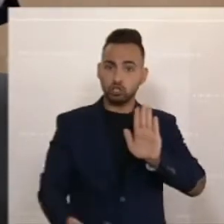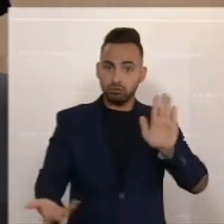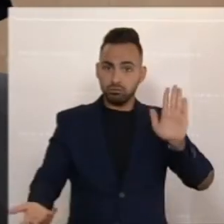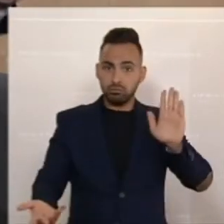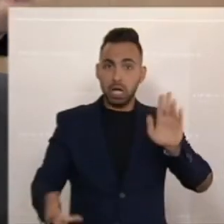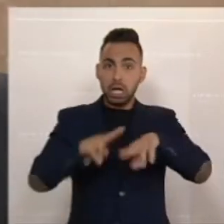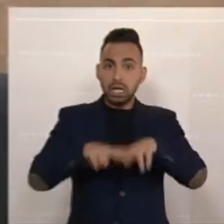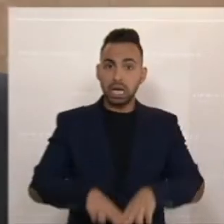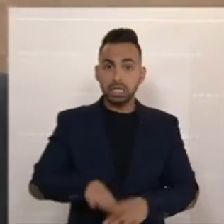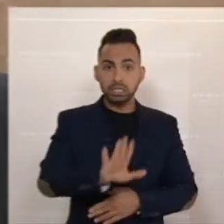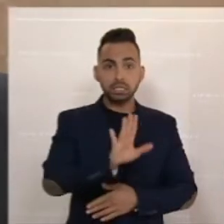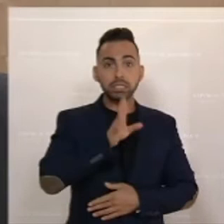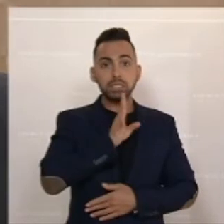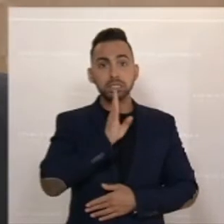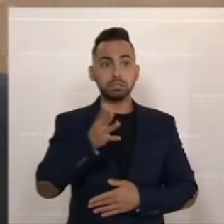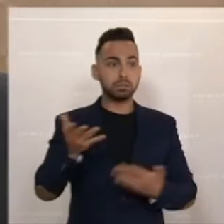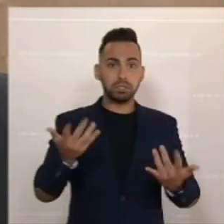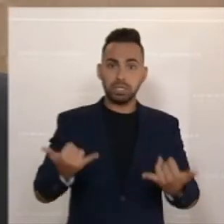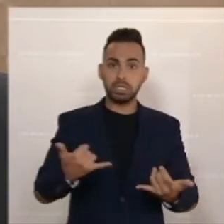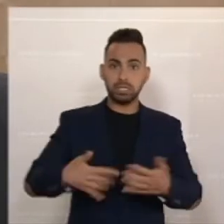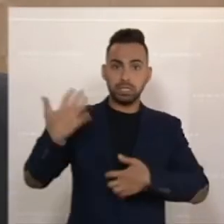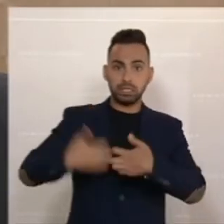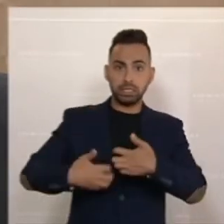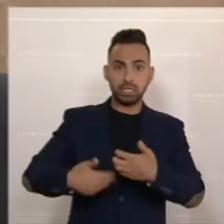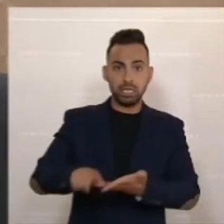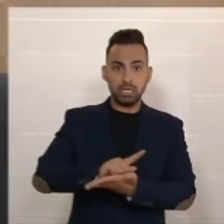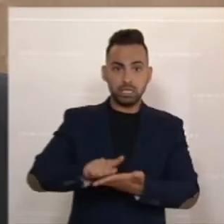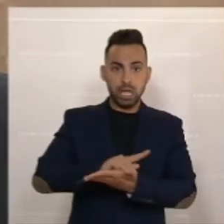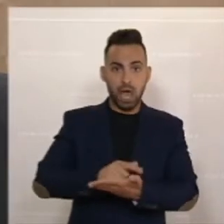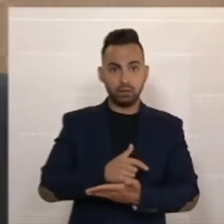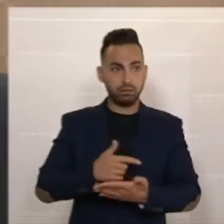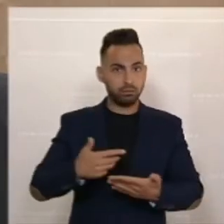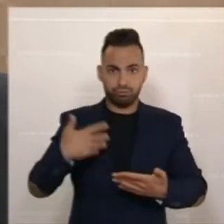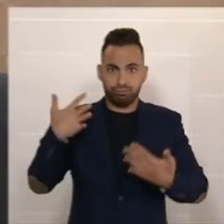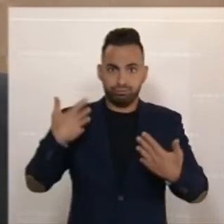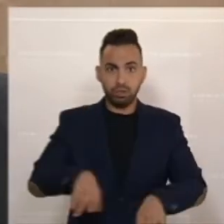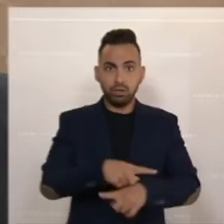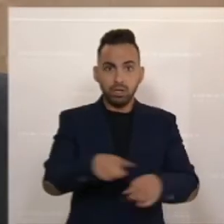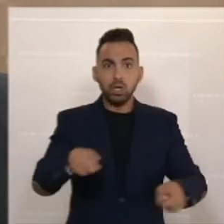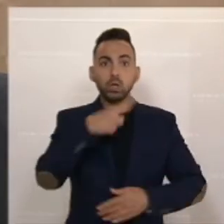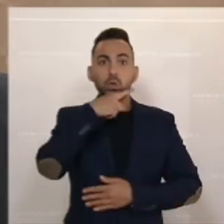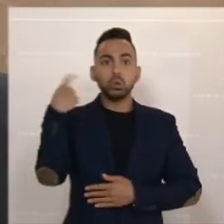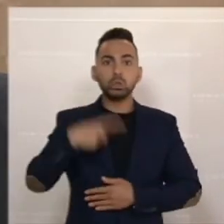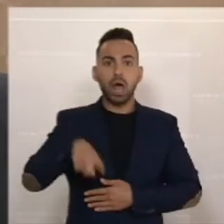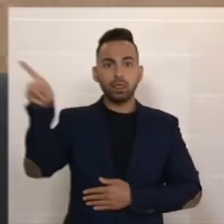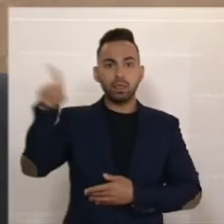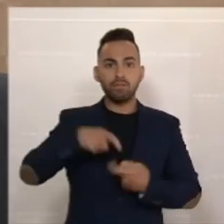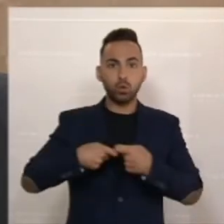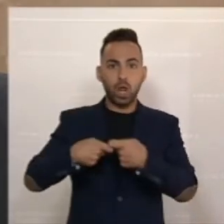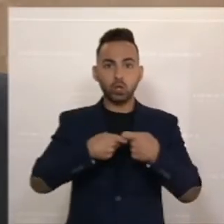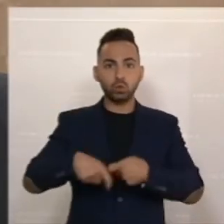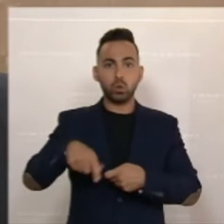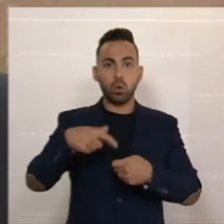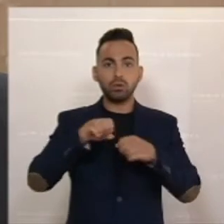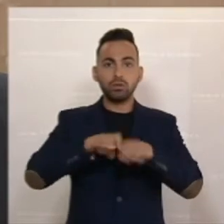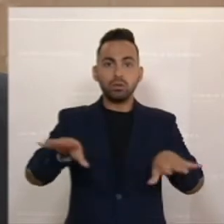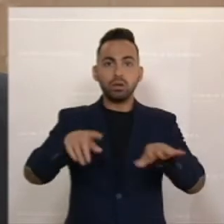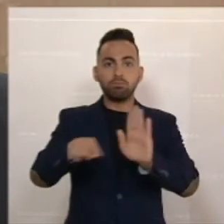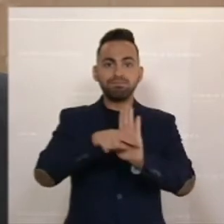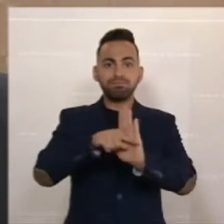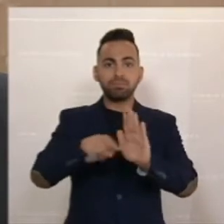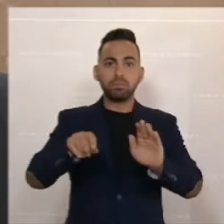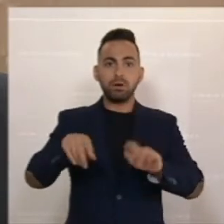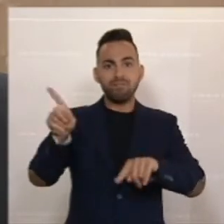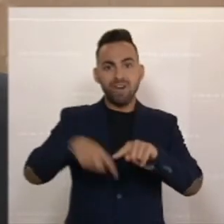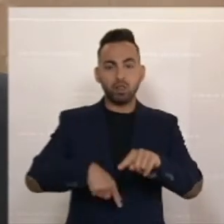Das andere ist leider in Zeiten des Krieges in Europa, Desinformationskampagnen der Russischen Föderation. Alles andere als ein